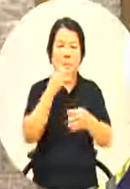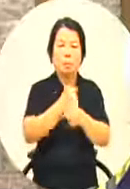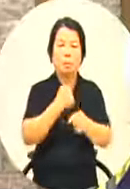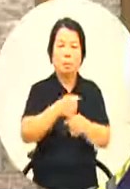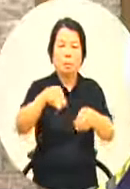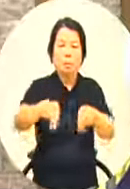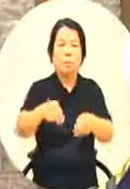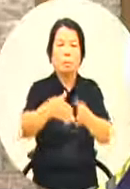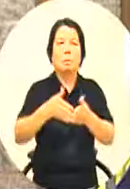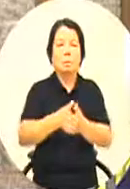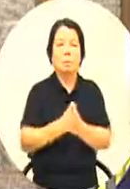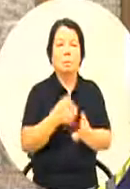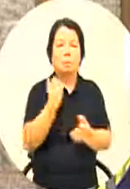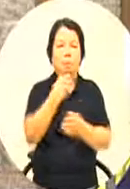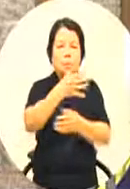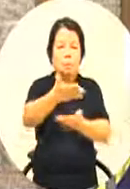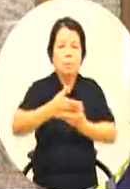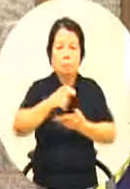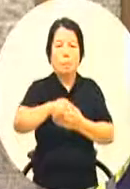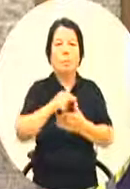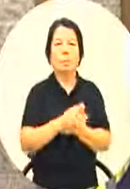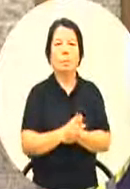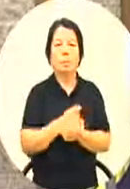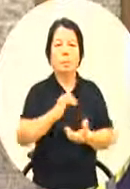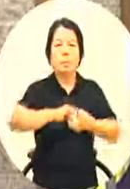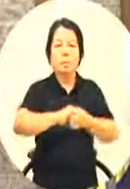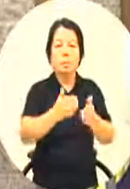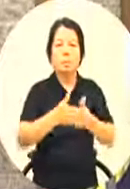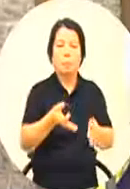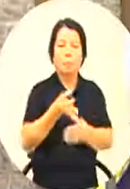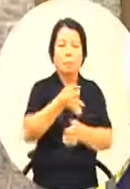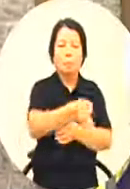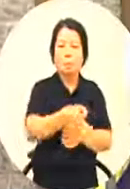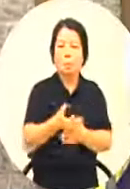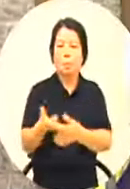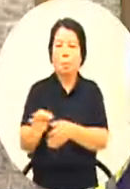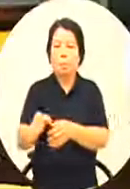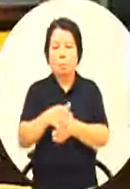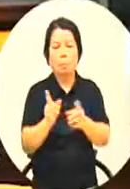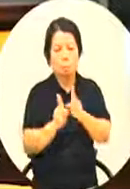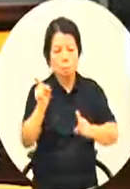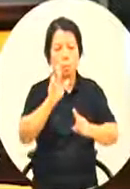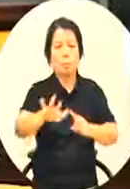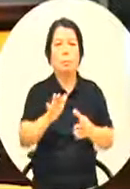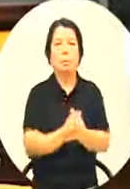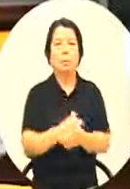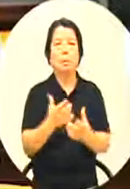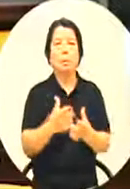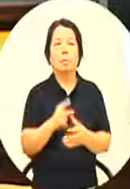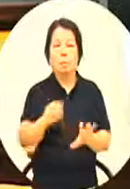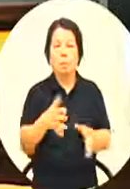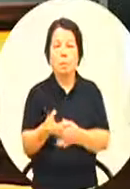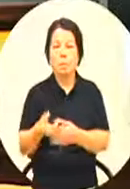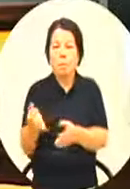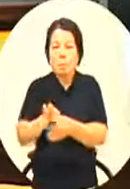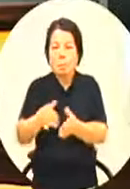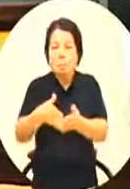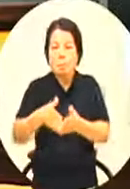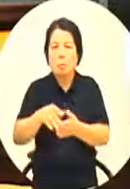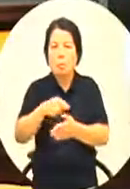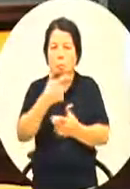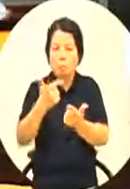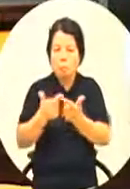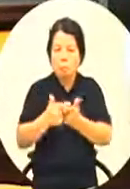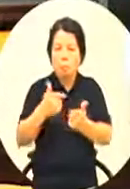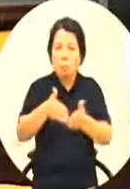才能够取得的课程我想双边是付钱没付钱当然是有差但先不用钱的又符合我们的需求已经